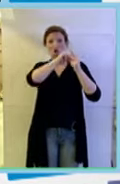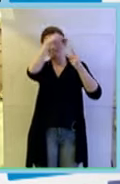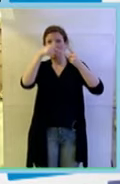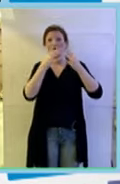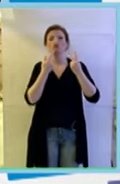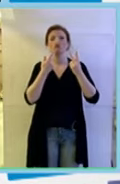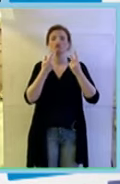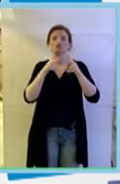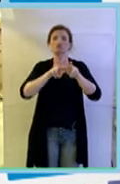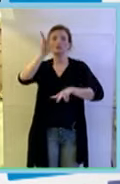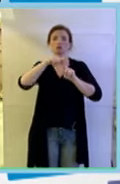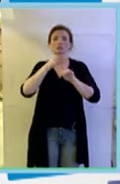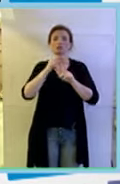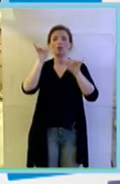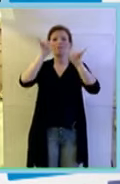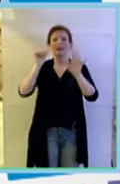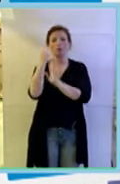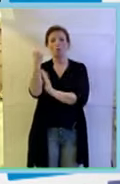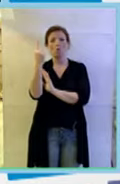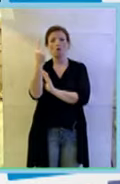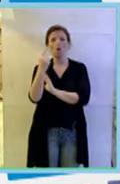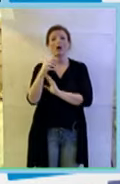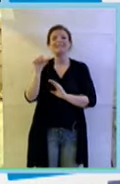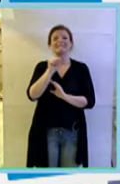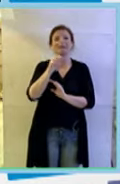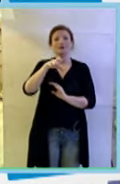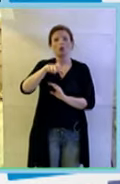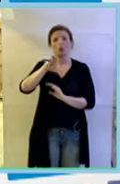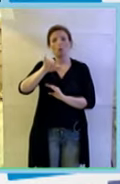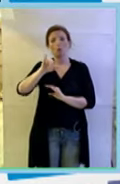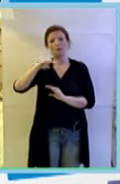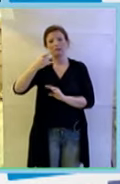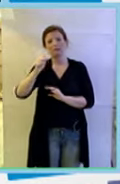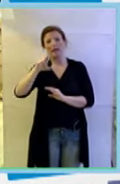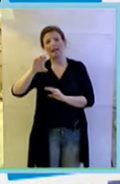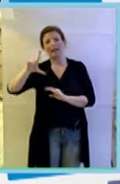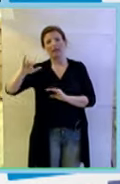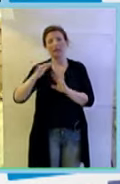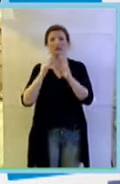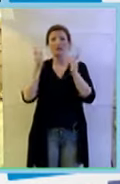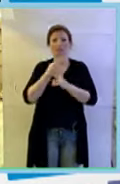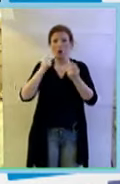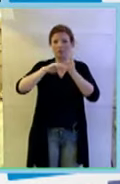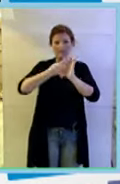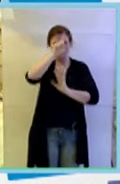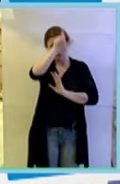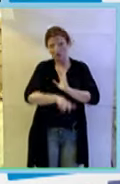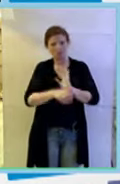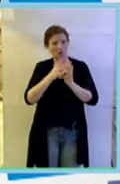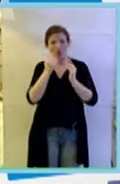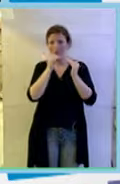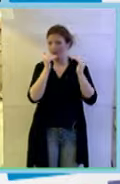circoscrizione Veneto 1 è Stefano Quintarelli che forse qualcuno di voi conoscerà tecnologo di livello notevole